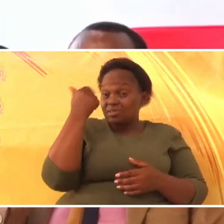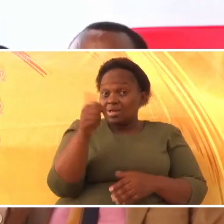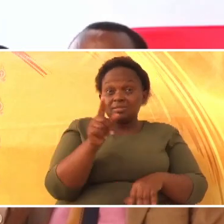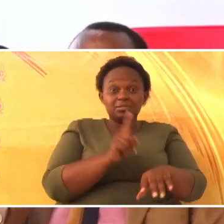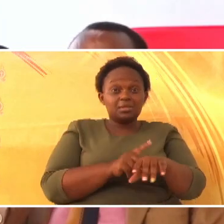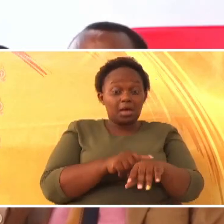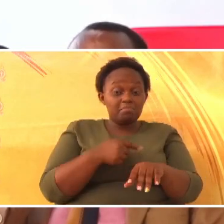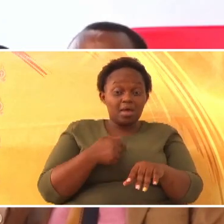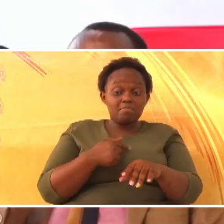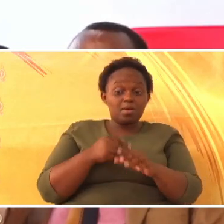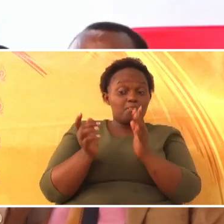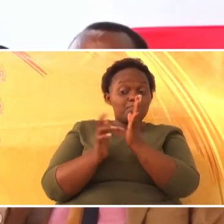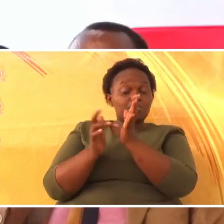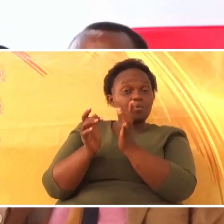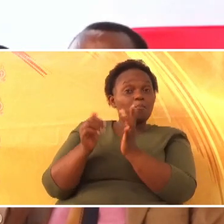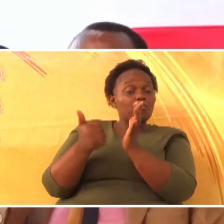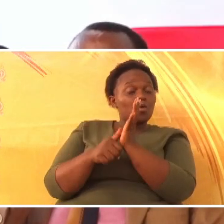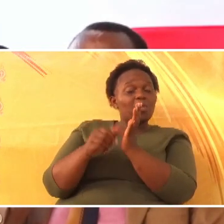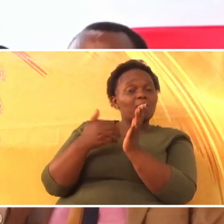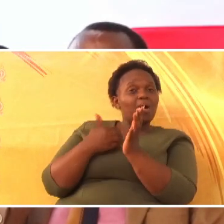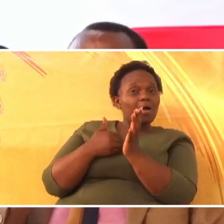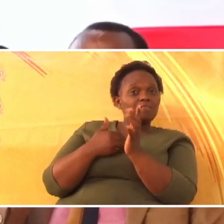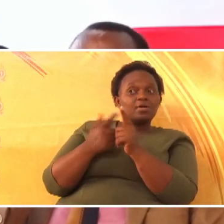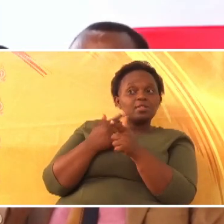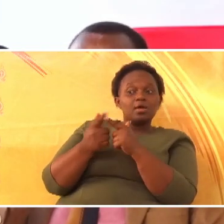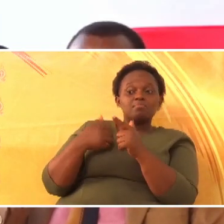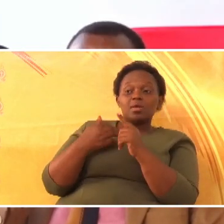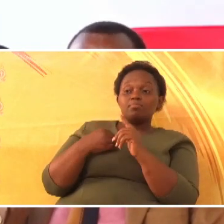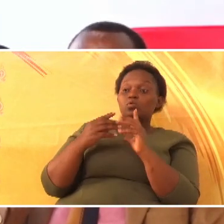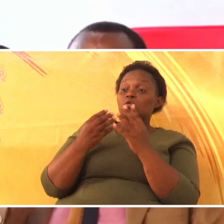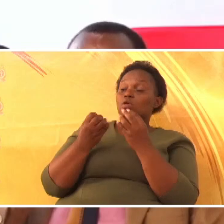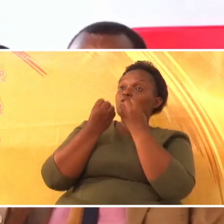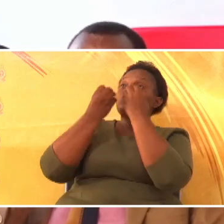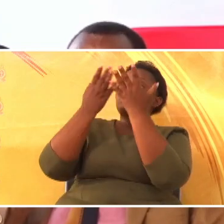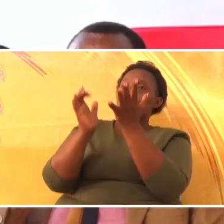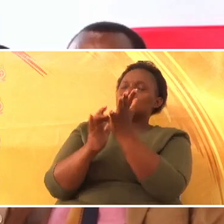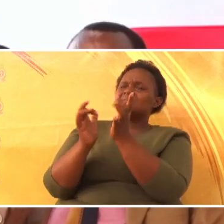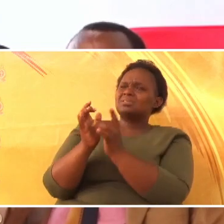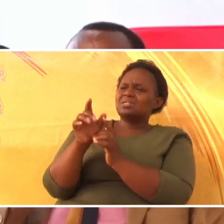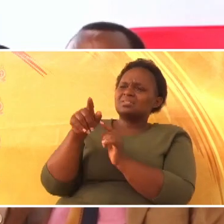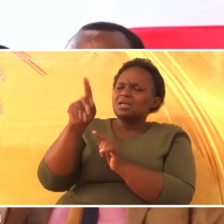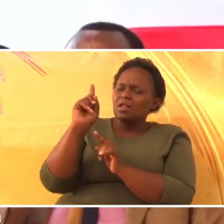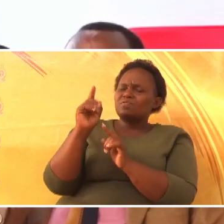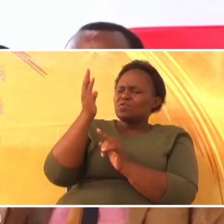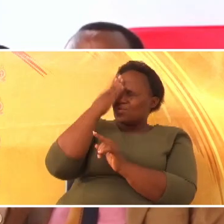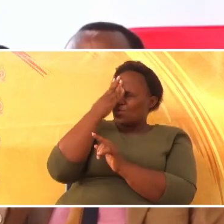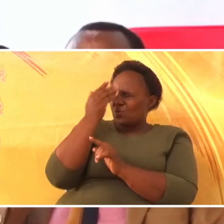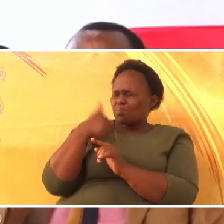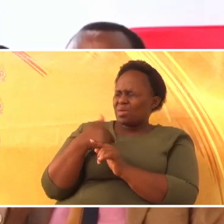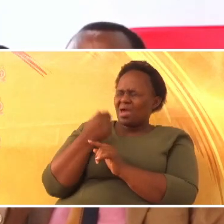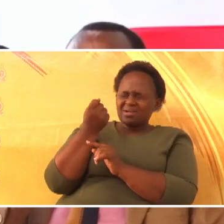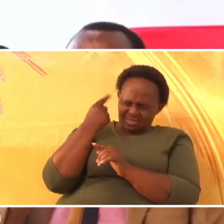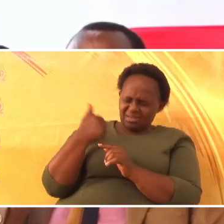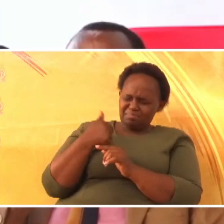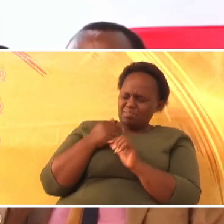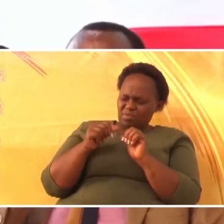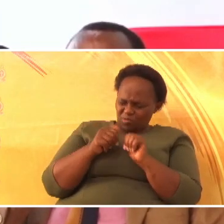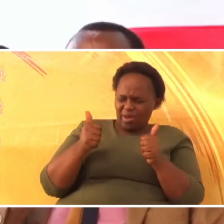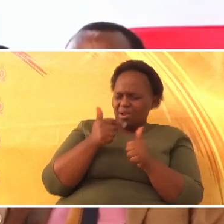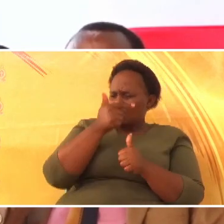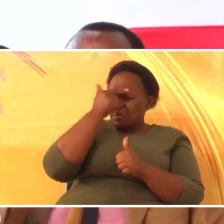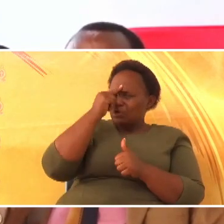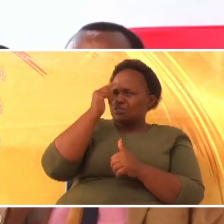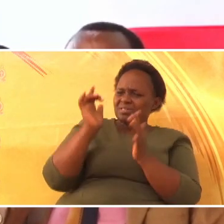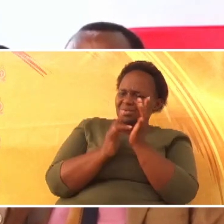najua, niki muambia ni nashida, anafahamu. Kwa sababu ye mwenyewe, alifahamu shida